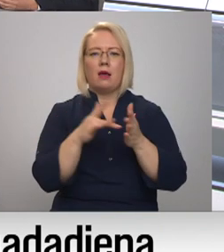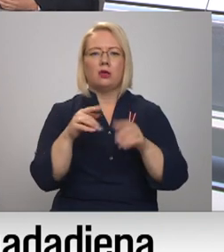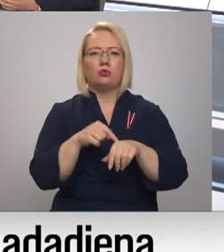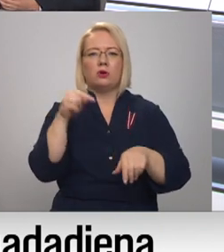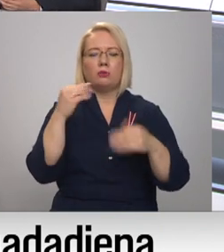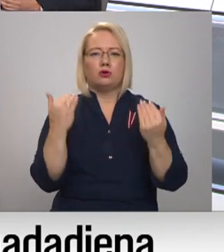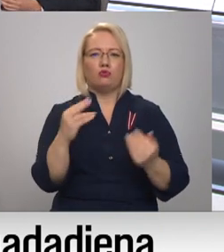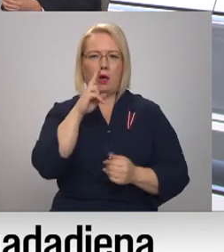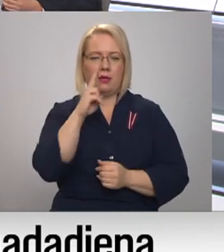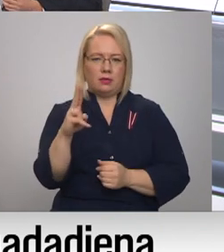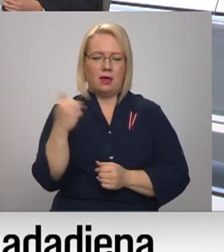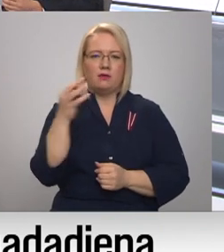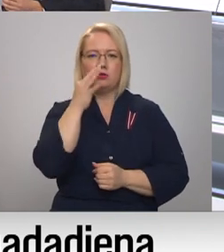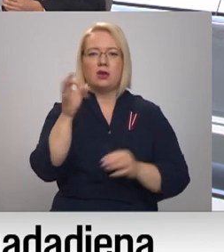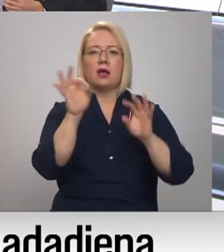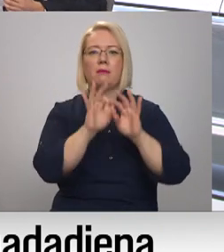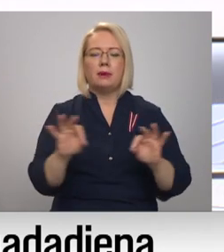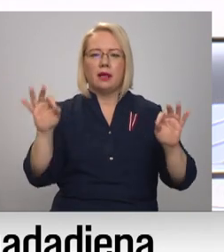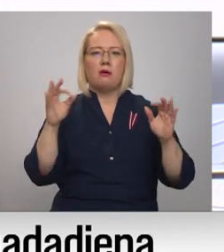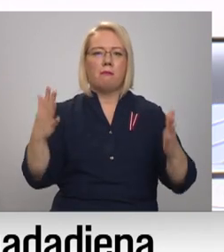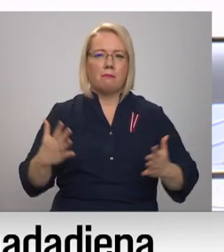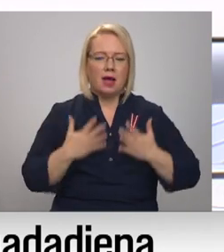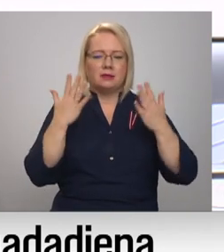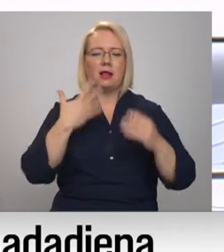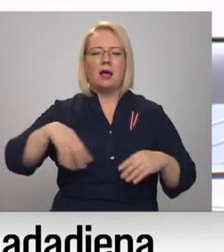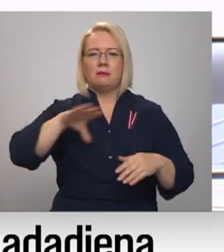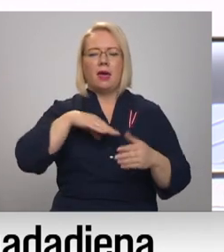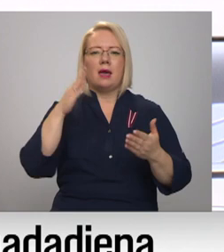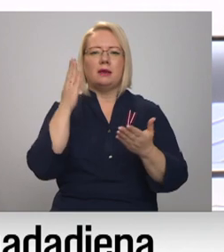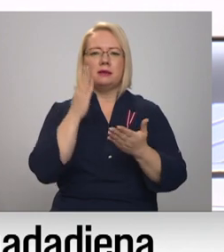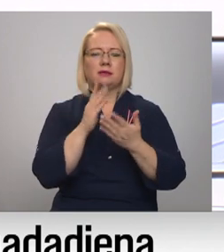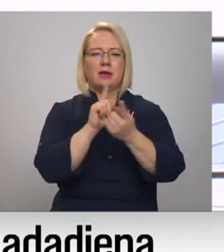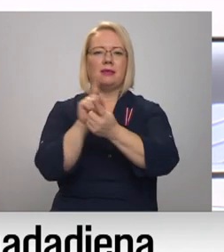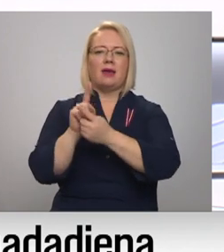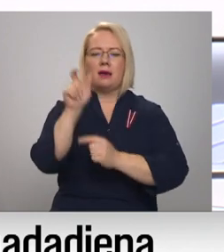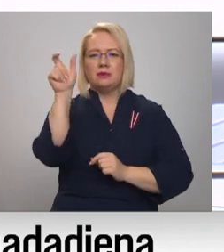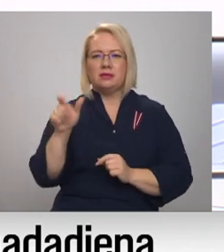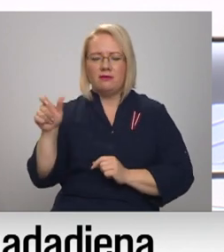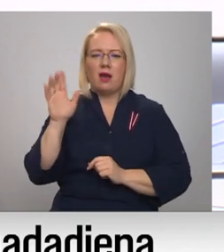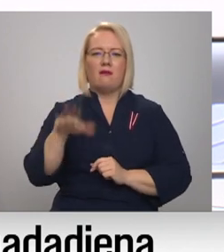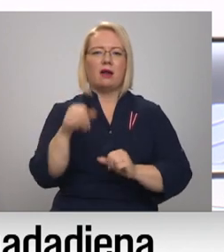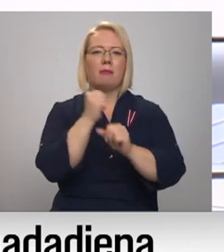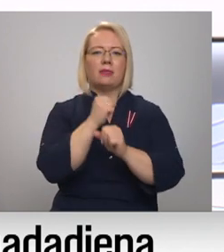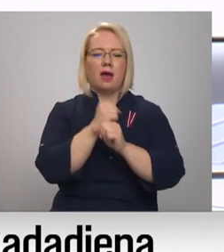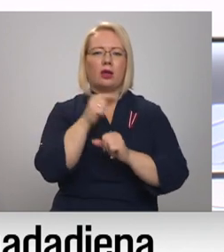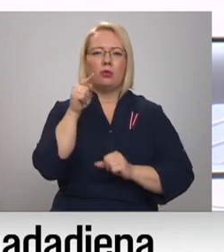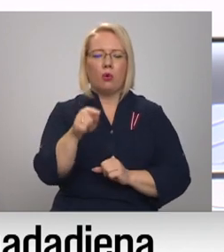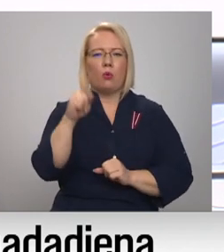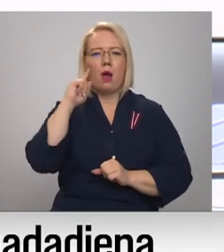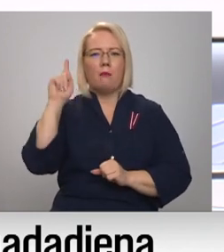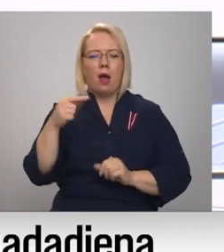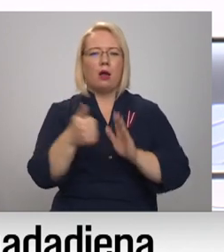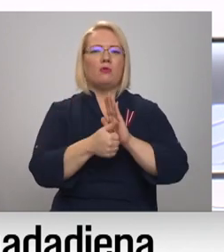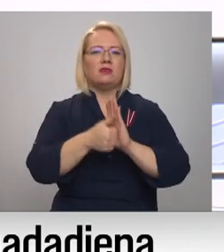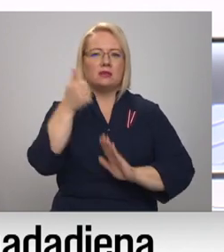nedēļu Nacionālajā teātra? Brīnišķīgs, pacilāts. Beidzot, mēs tiekam pie cilvēkiem. Mēs varam darīt to, ko mēs mākam un, protams, vislabāk